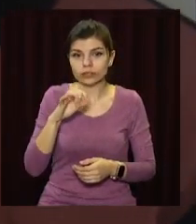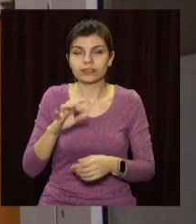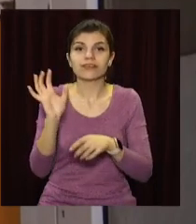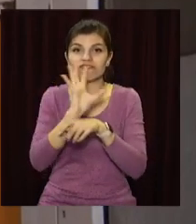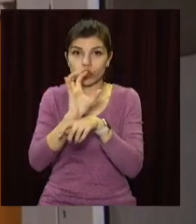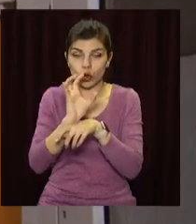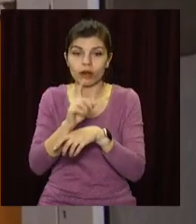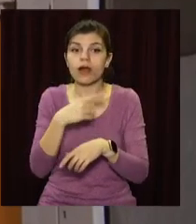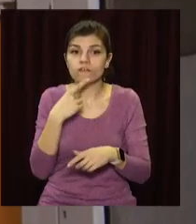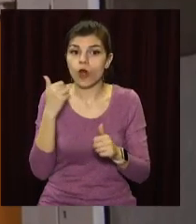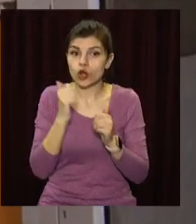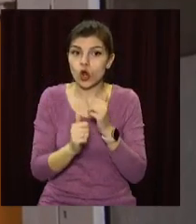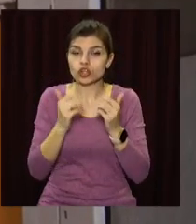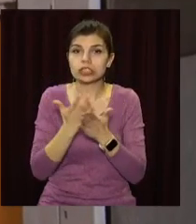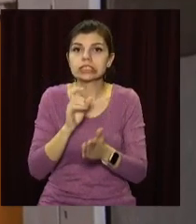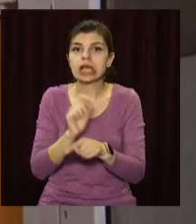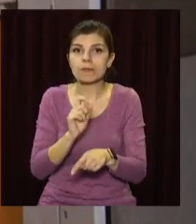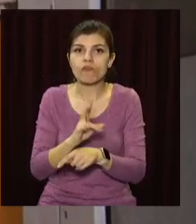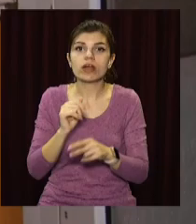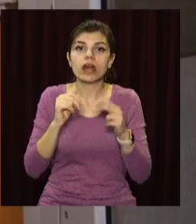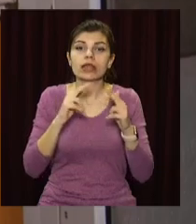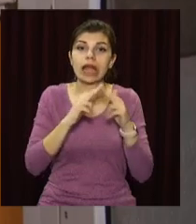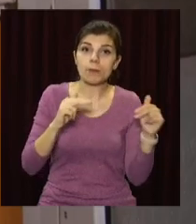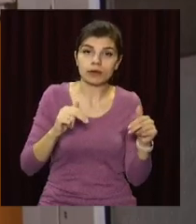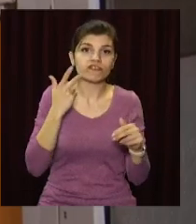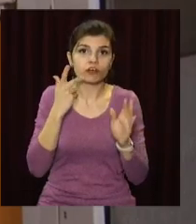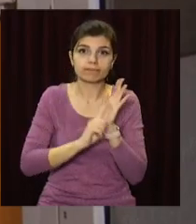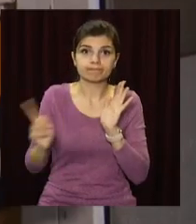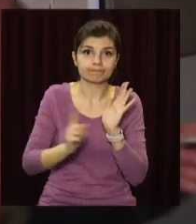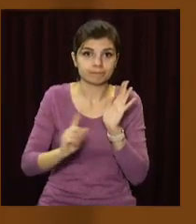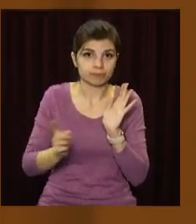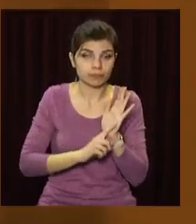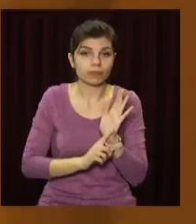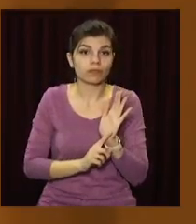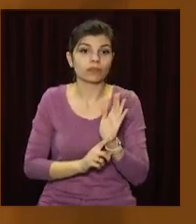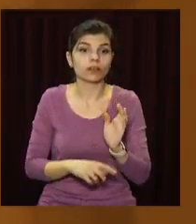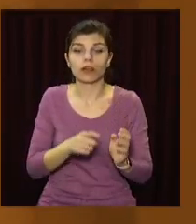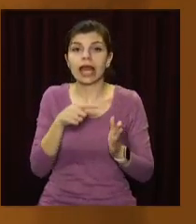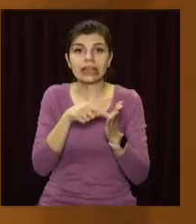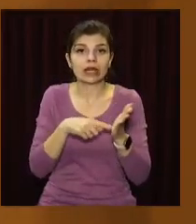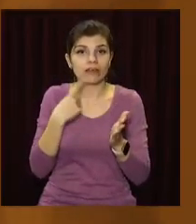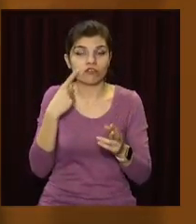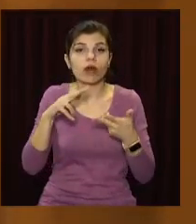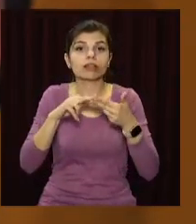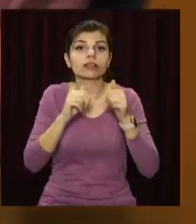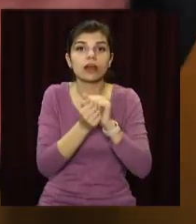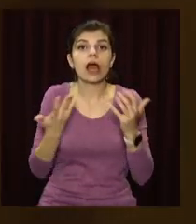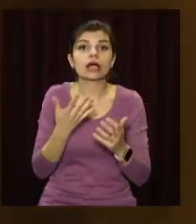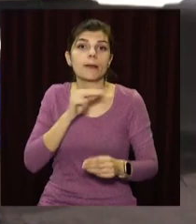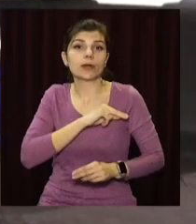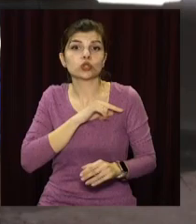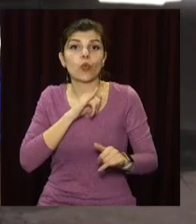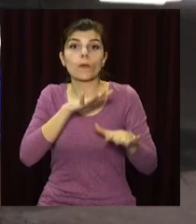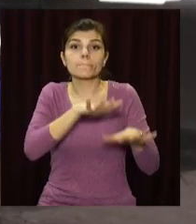'янського. Говорить, часто має замовлення у Дніпрі. Тож постійно їздить до обласного центру. Ділиться. Кам'янчанам, які працюють у